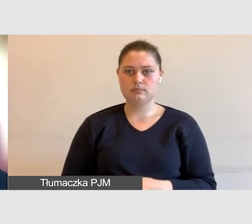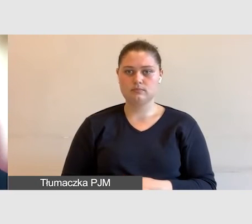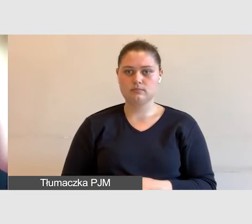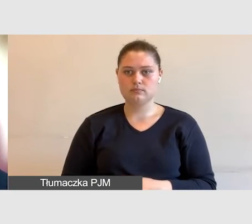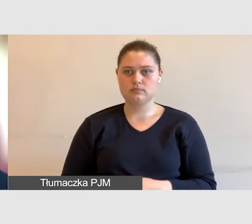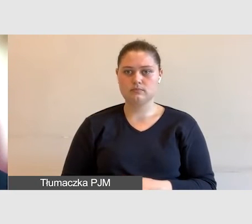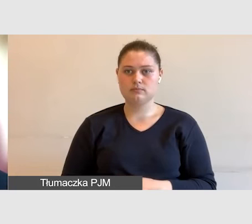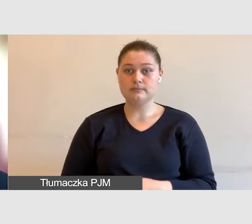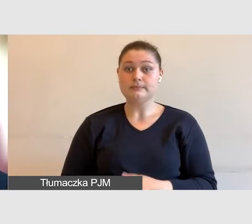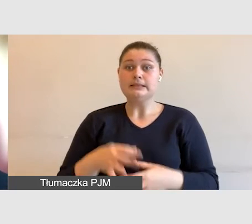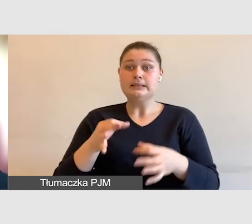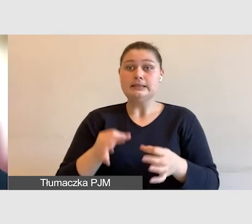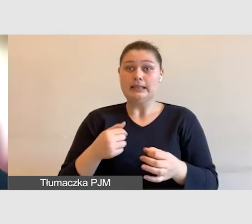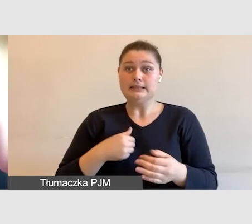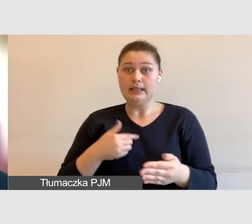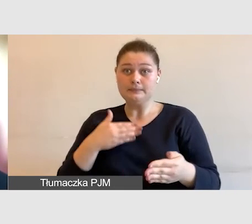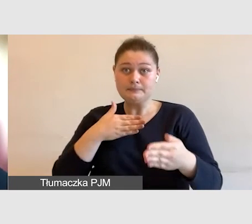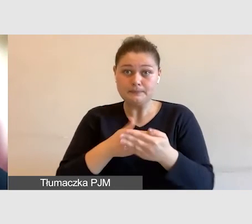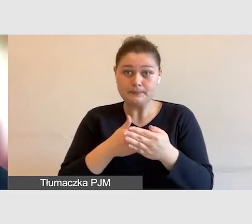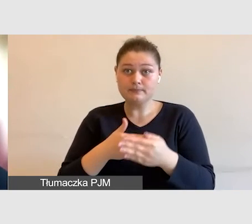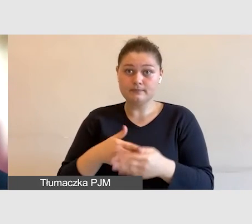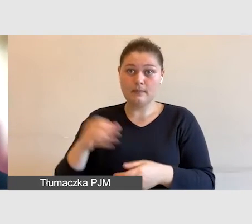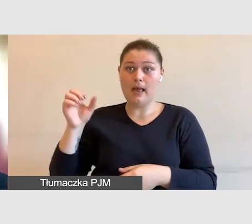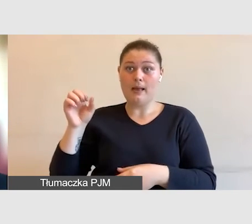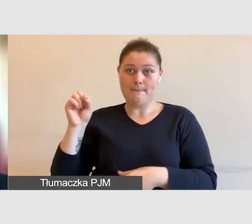zatrzymam udostępnianie mojej prezentacji.